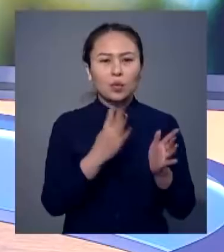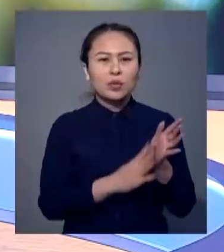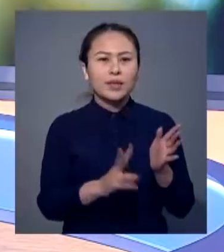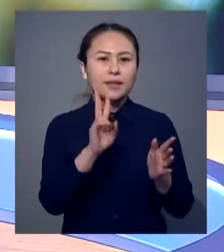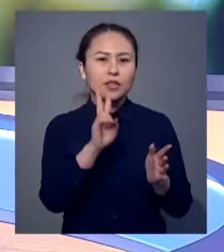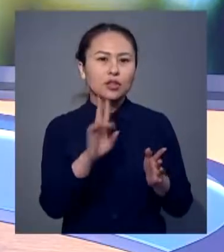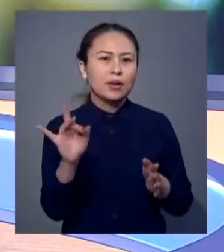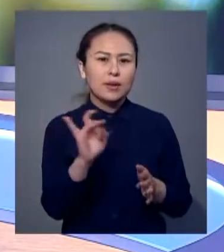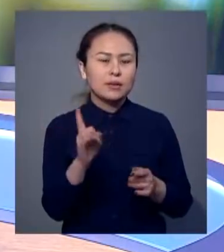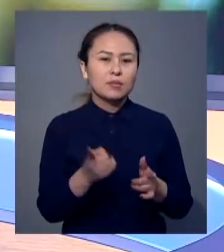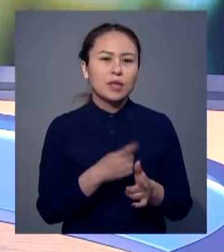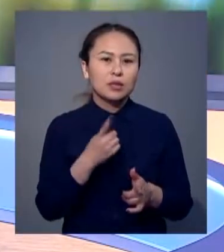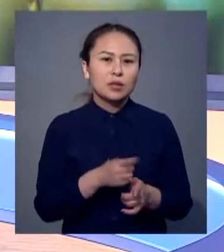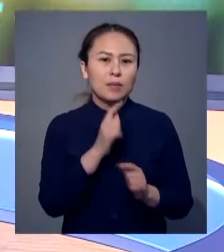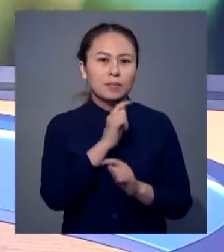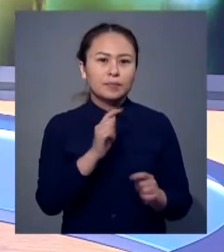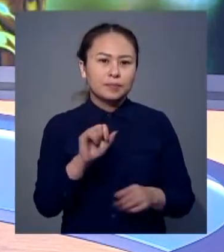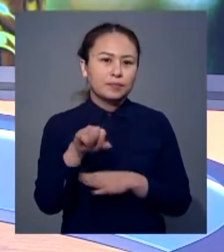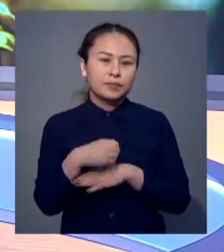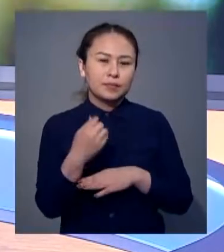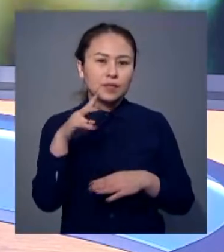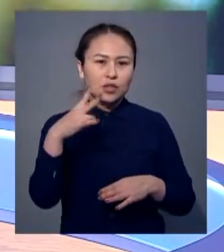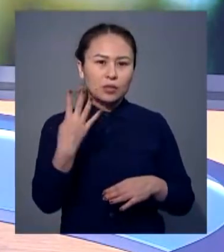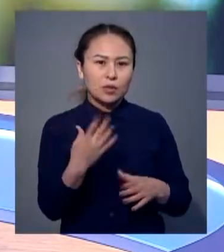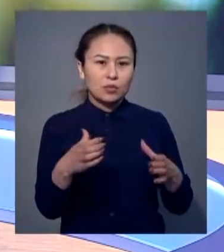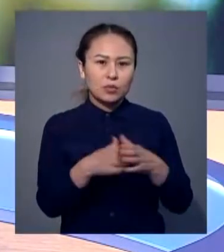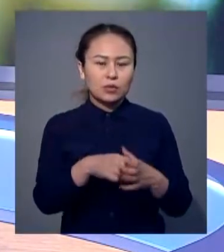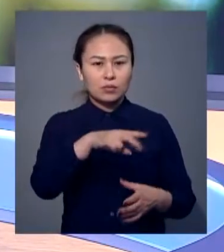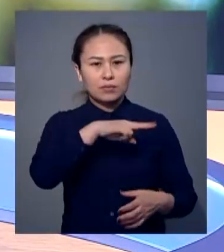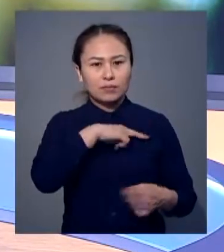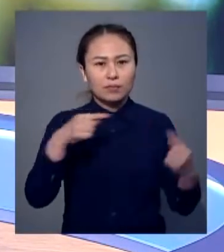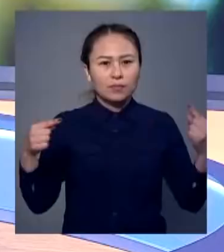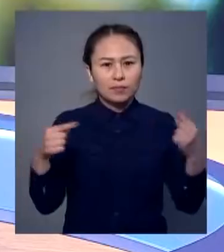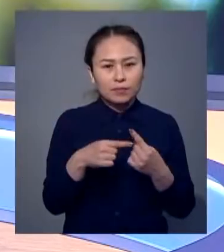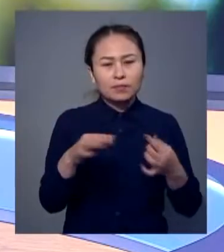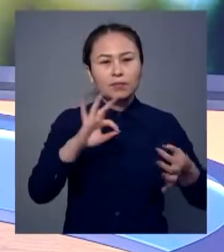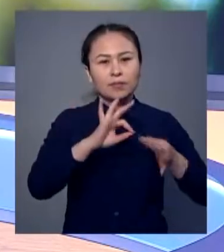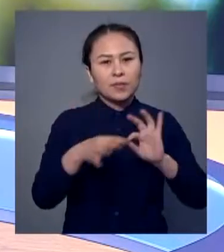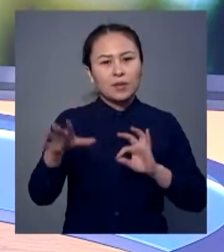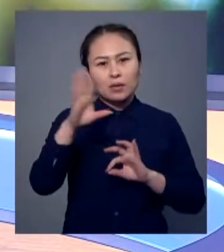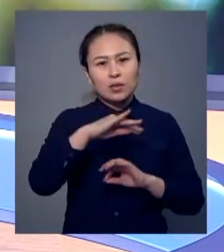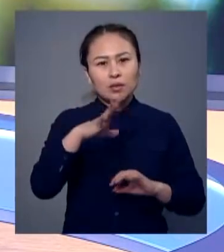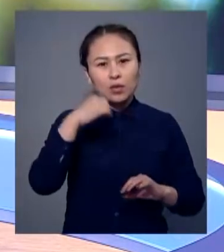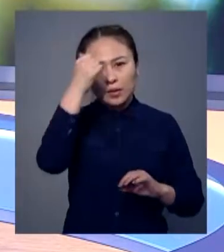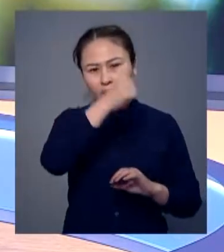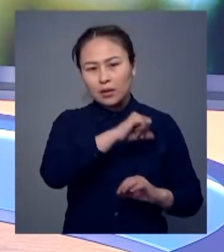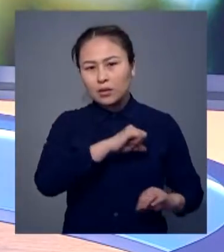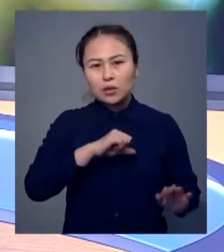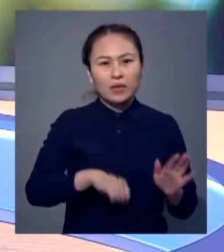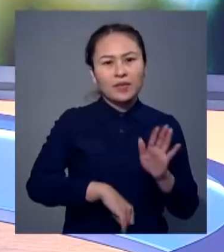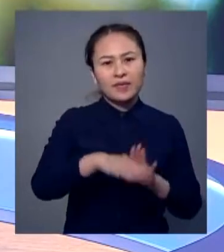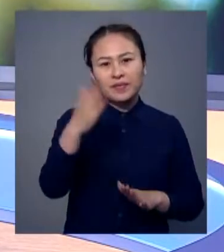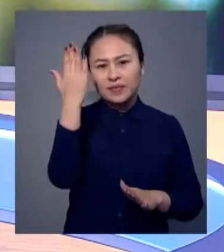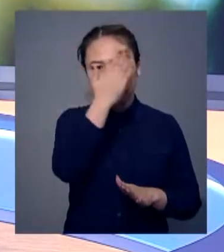92-ші рет берлетін жүлденің Жен Пазарын 24 номинация бойын шанықтады. Бергілі болғандай жылдың ең